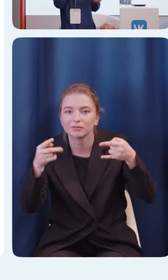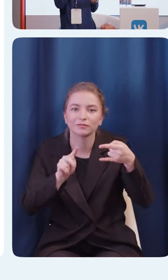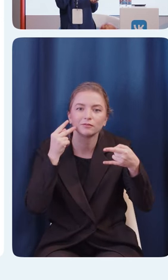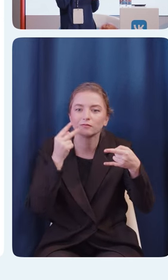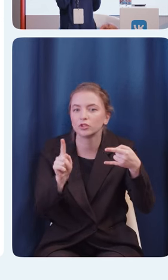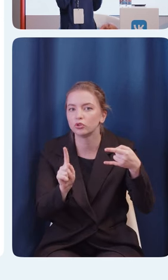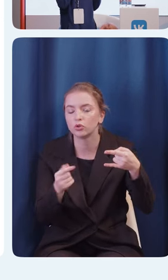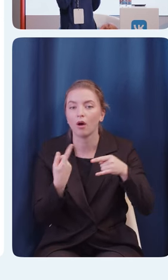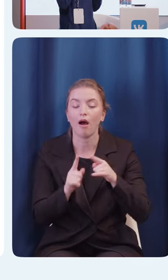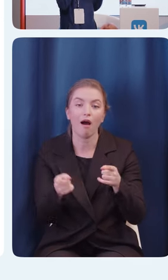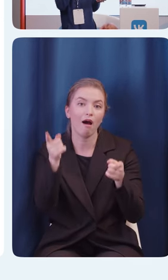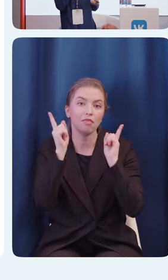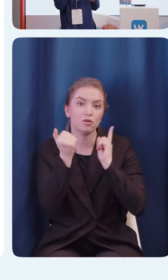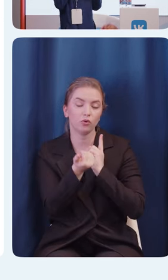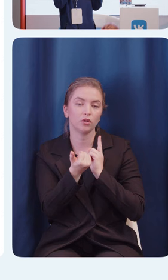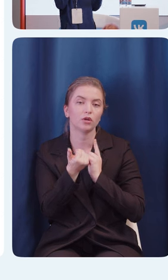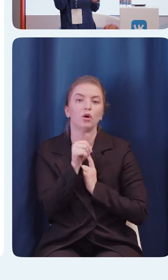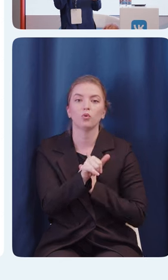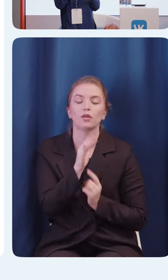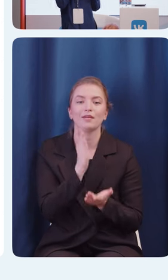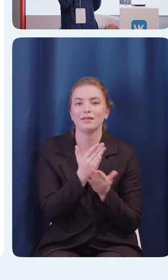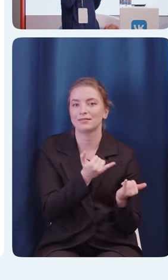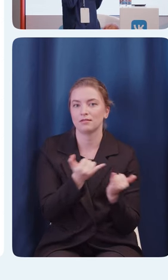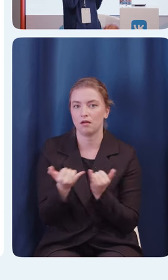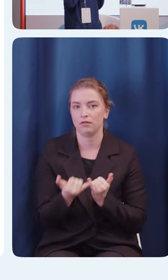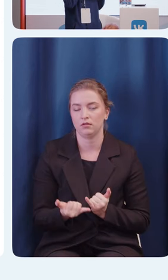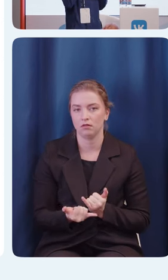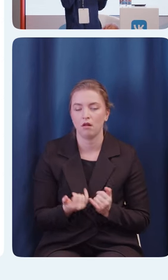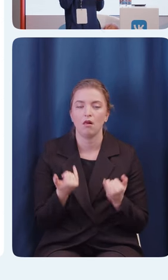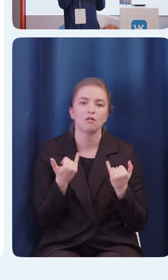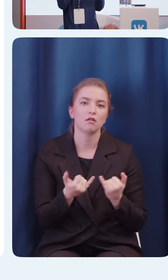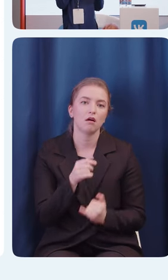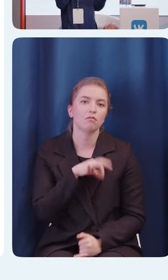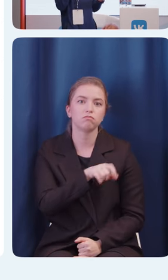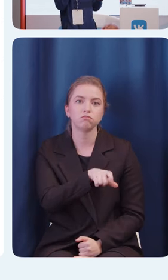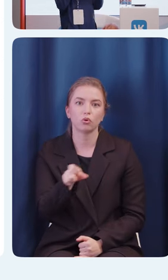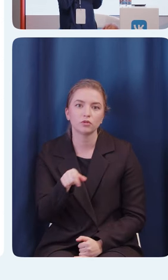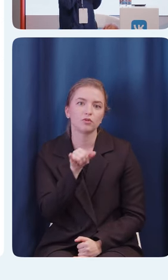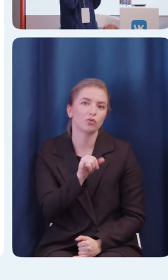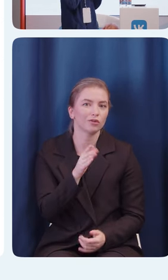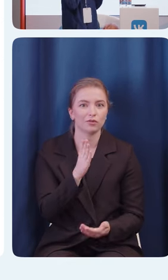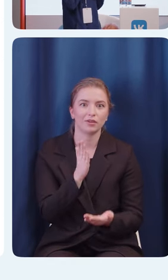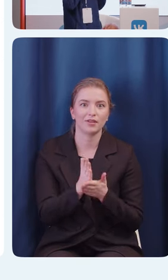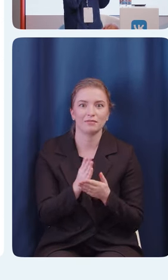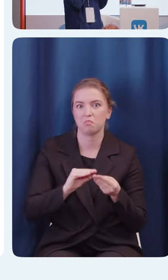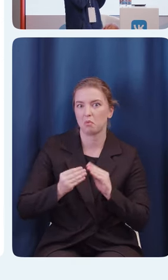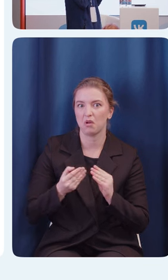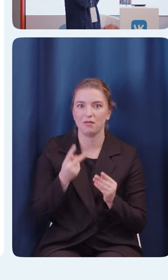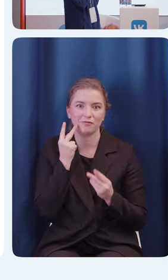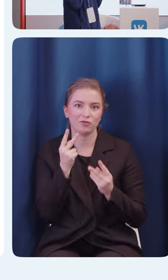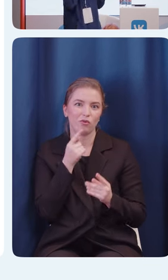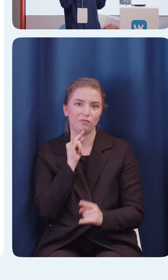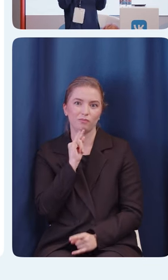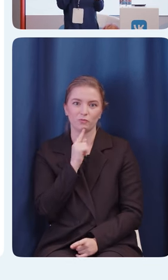предоставляет сервисы для пользователей, для которых это все проблема. С аудиторией